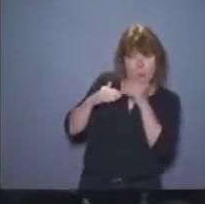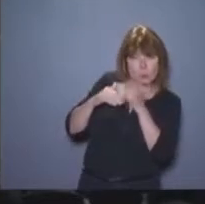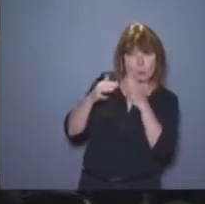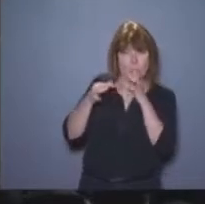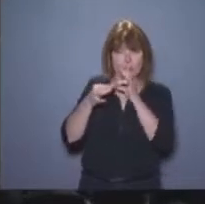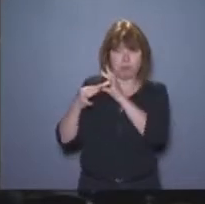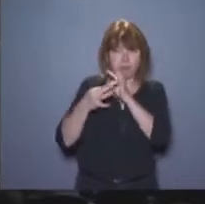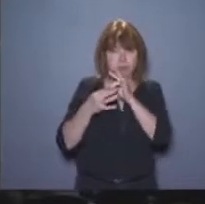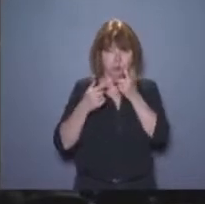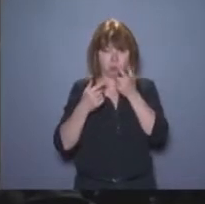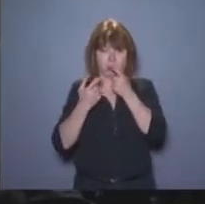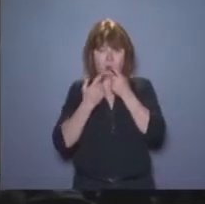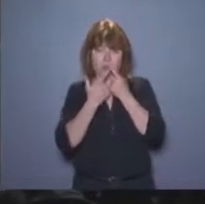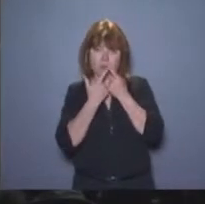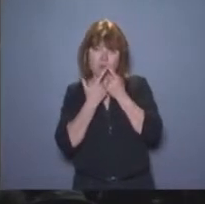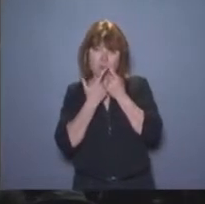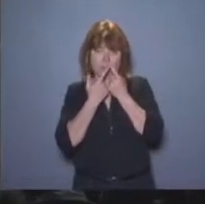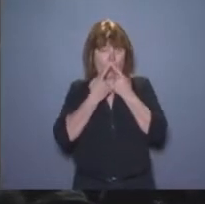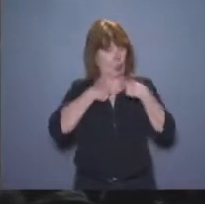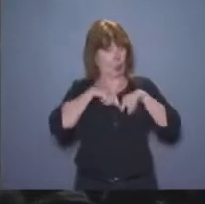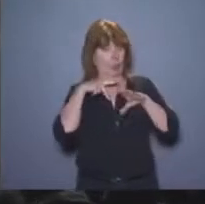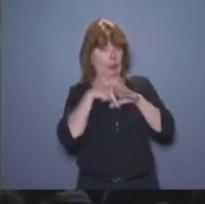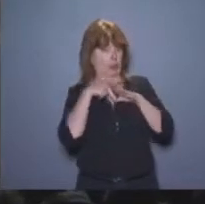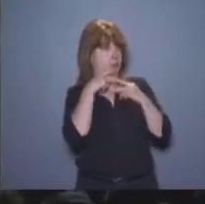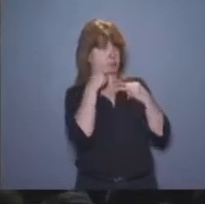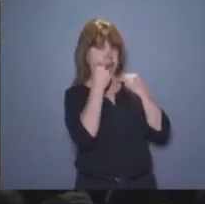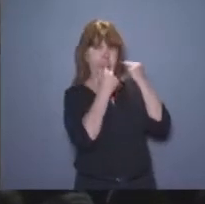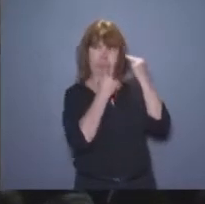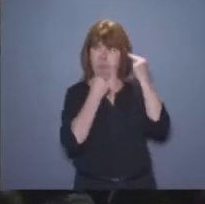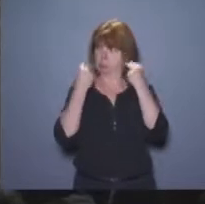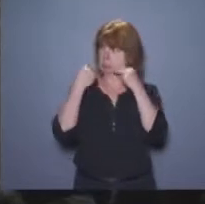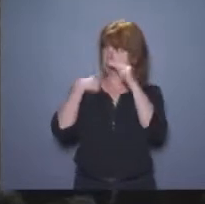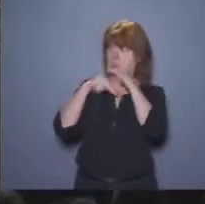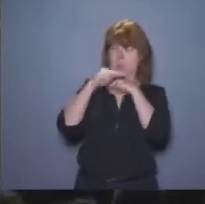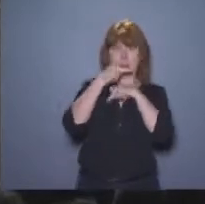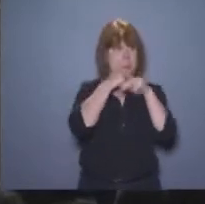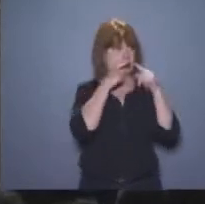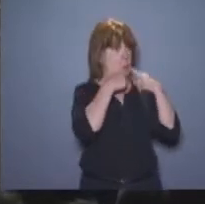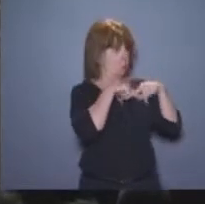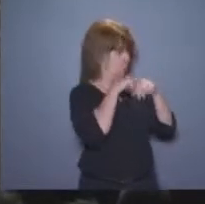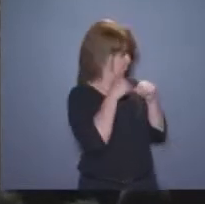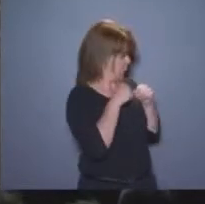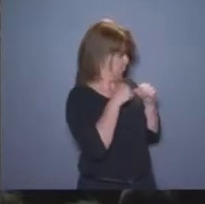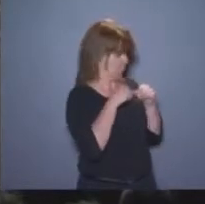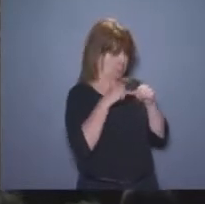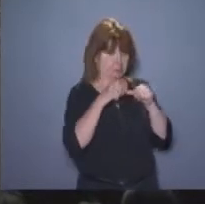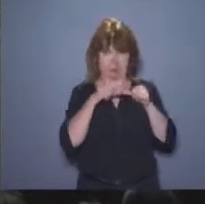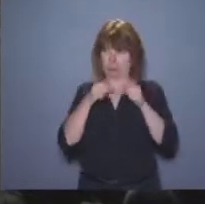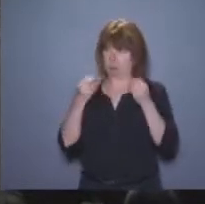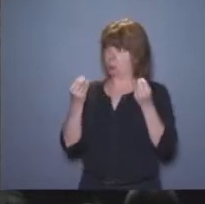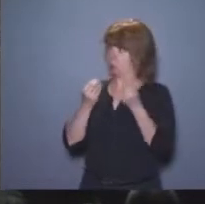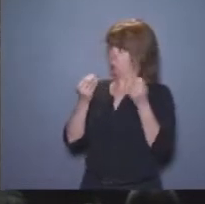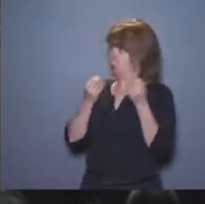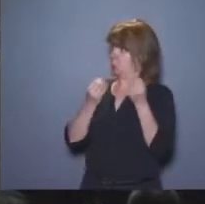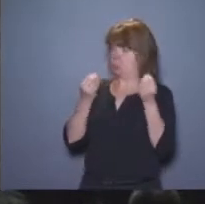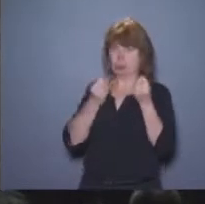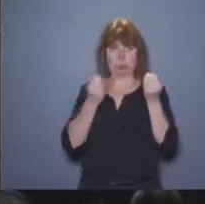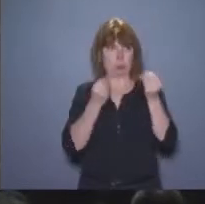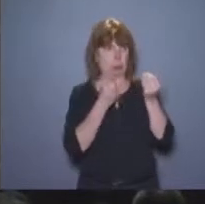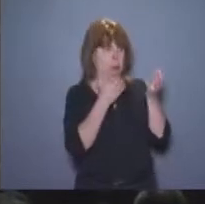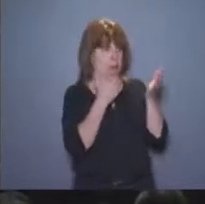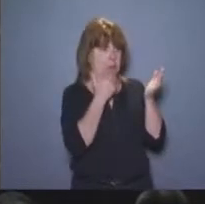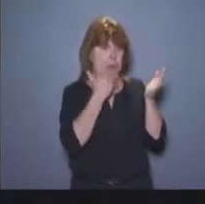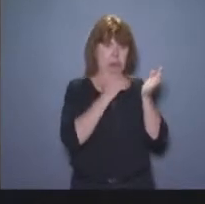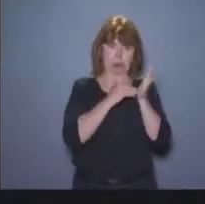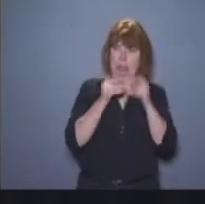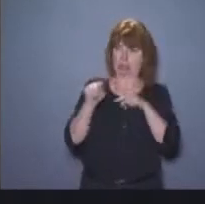qui je ne pas quoi. Et au lieu de construire de l'intelligence collective, de l'adhésion, on en était à se regarder par-dessus